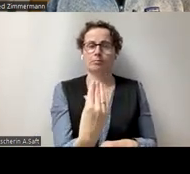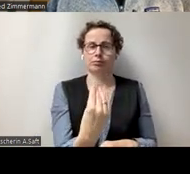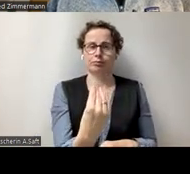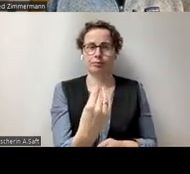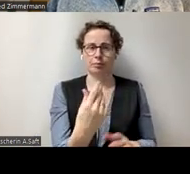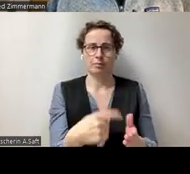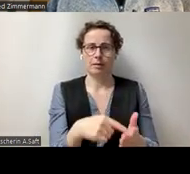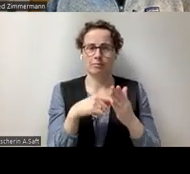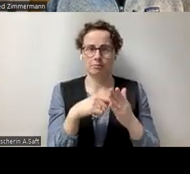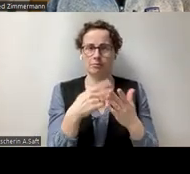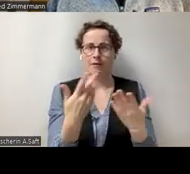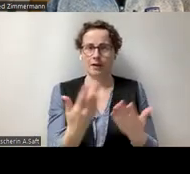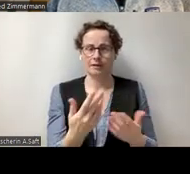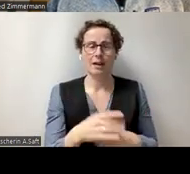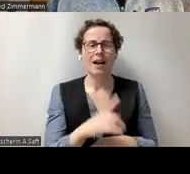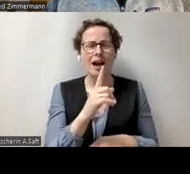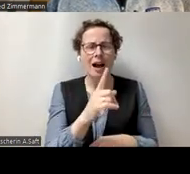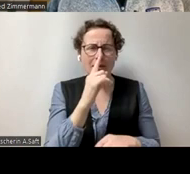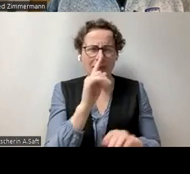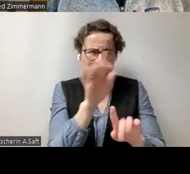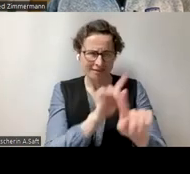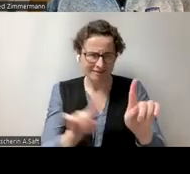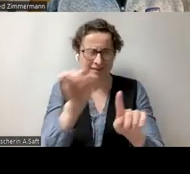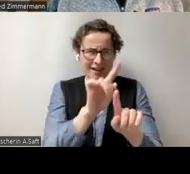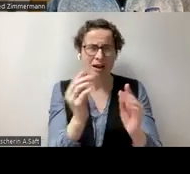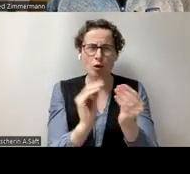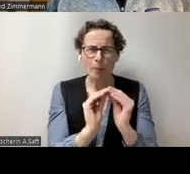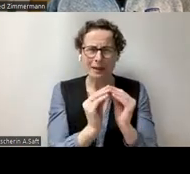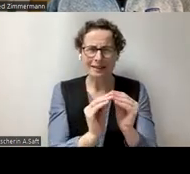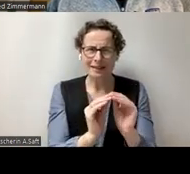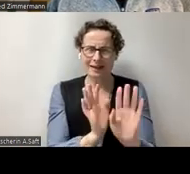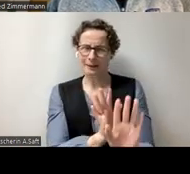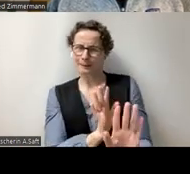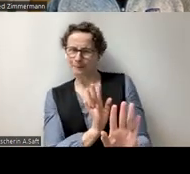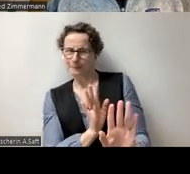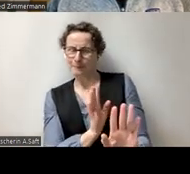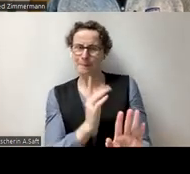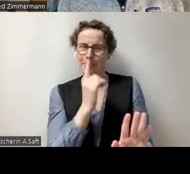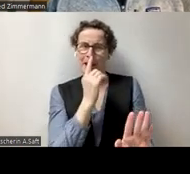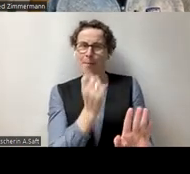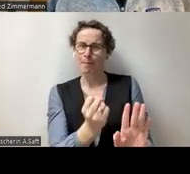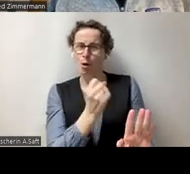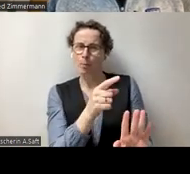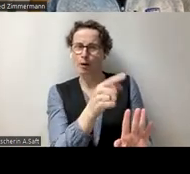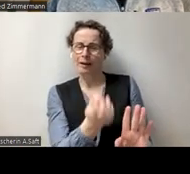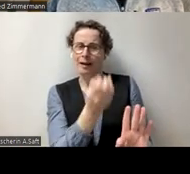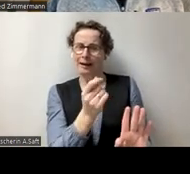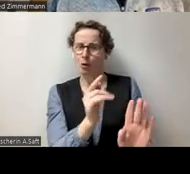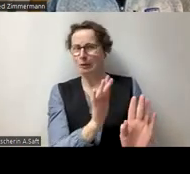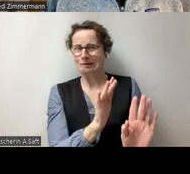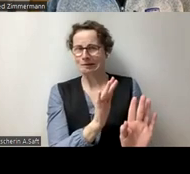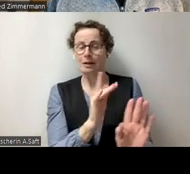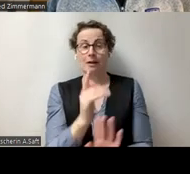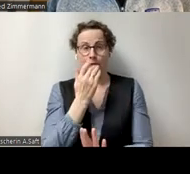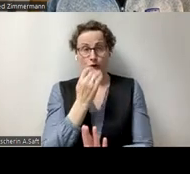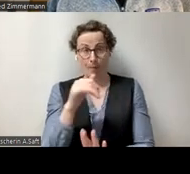Allerdings, wenn es wirklich komplizierte SmartArts sind und Sie den Eindruck haben, man sollte hier ein bisschen mehr erklären, dann machen Sie